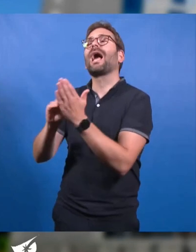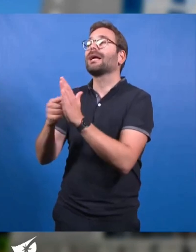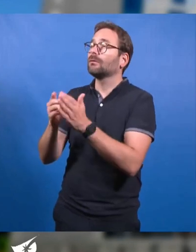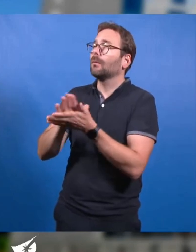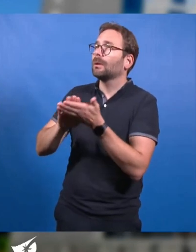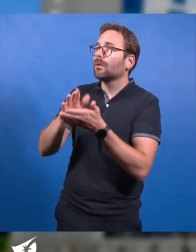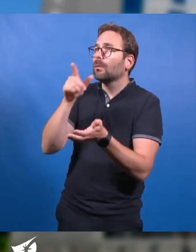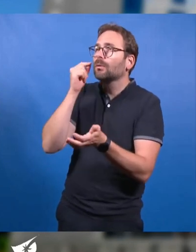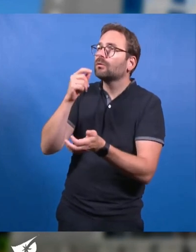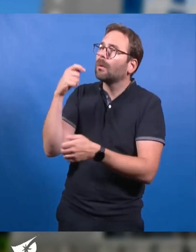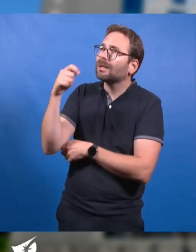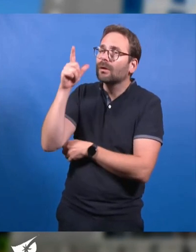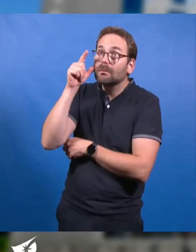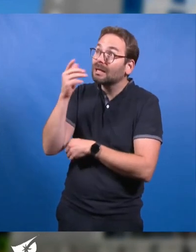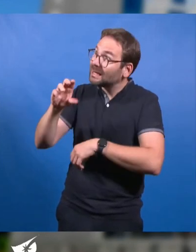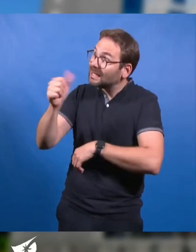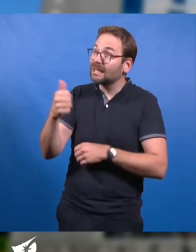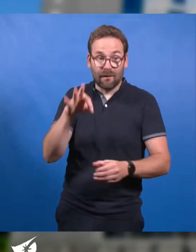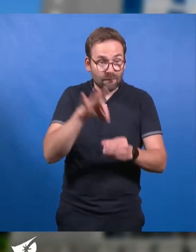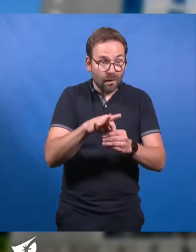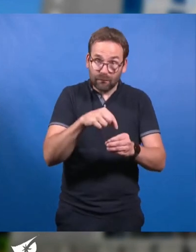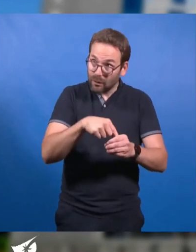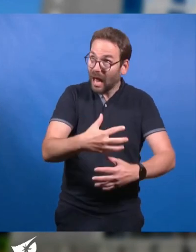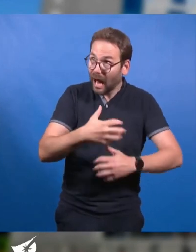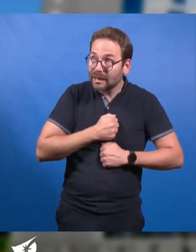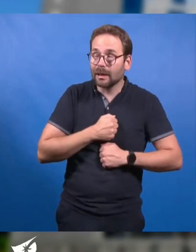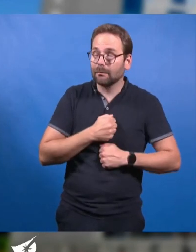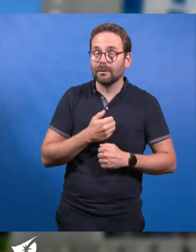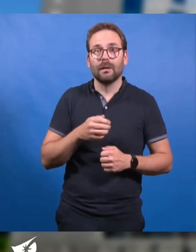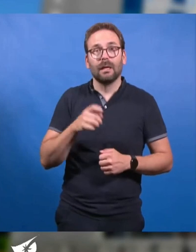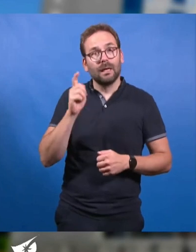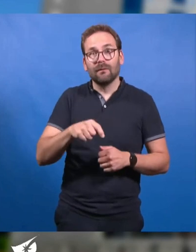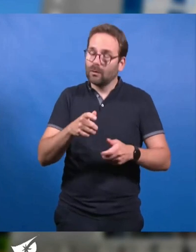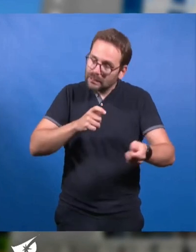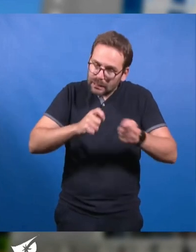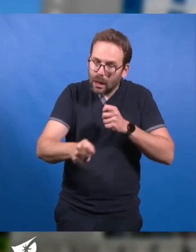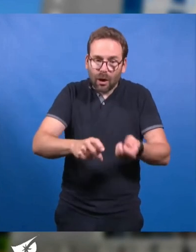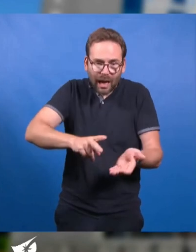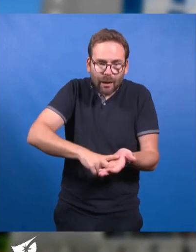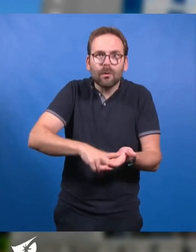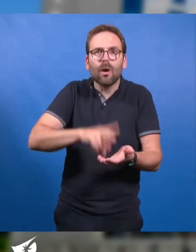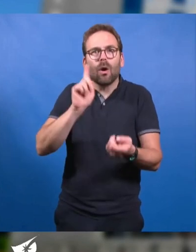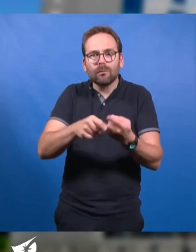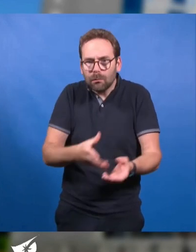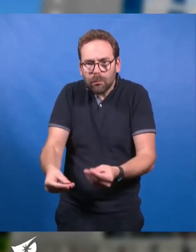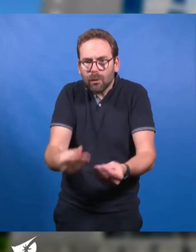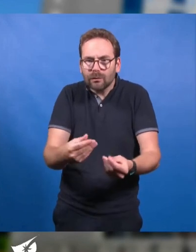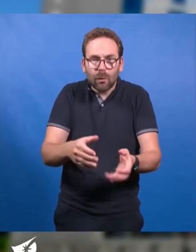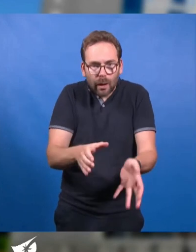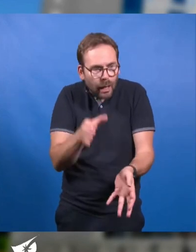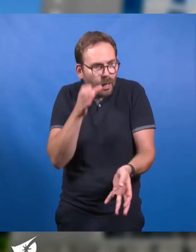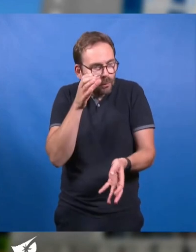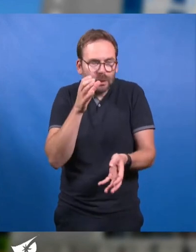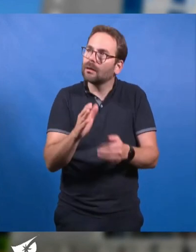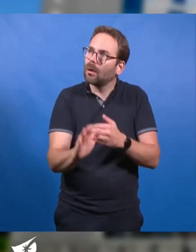République, accepter les résultats des suffrages et instaurer un dialogue véritable pour entendre la voix des populations et de leurs